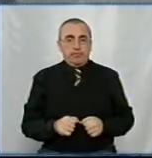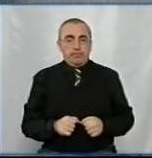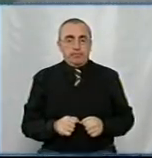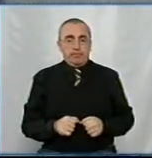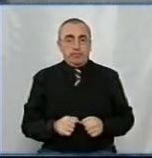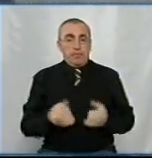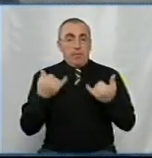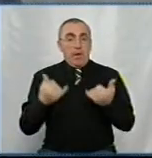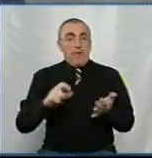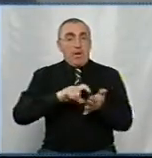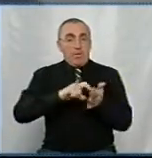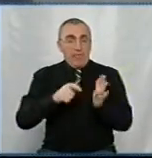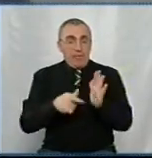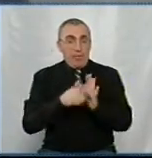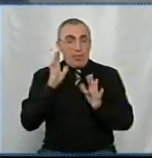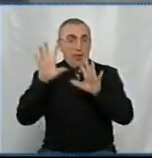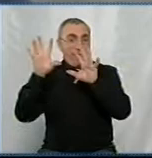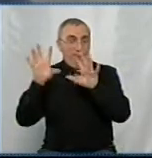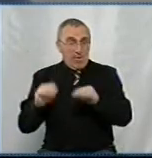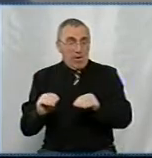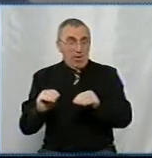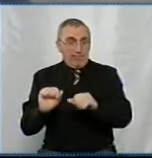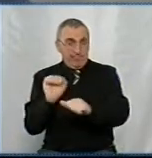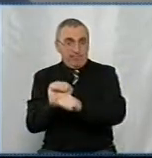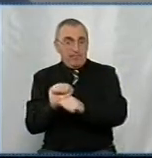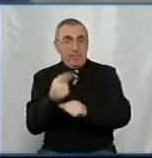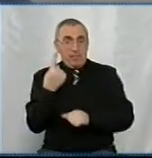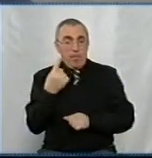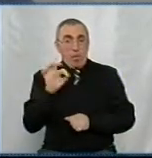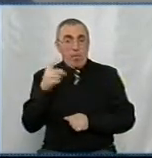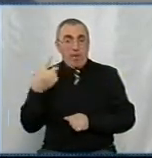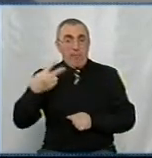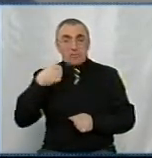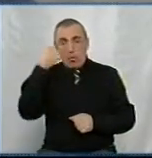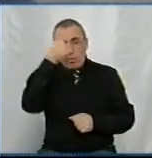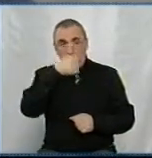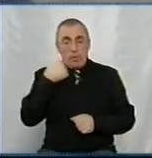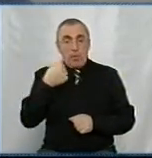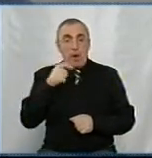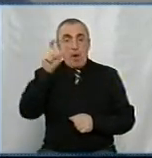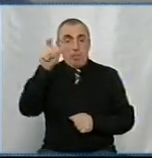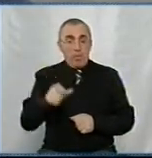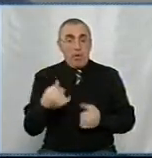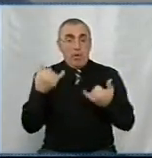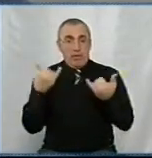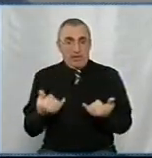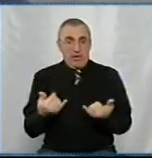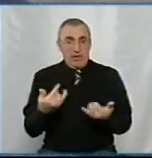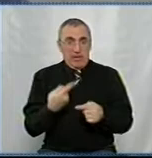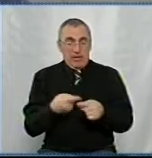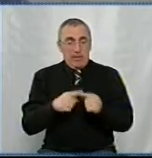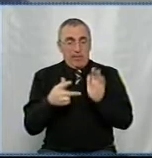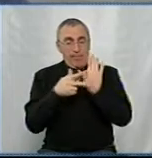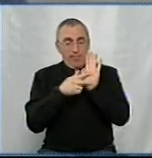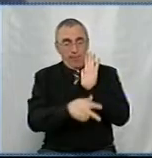Дану квартиру, яку ми будемо відключати на 01-01-20 року, абонента даного 8